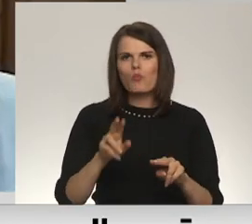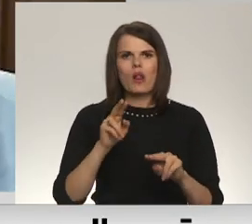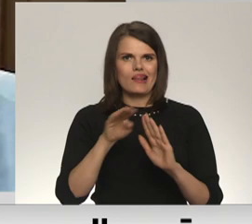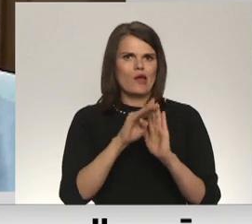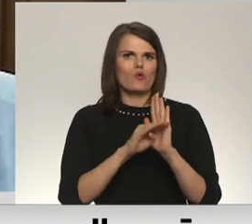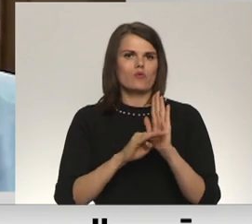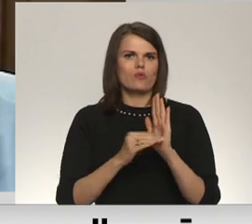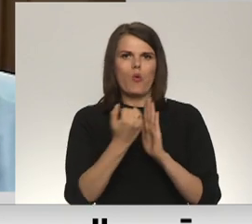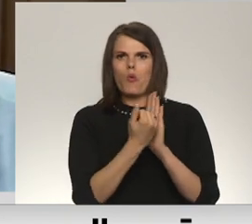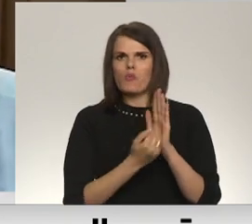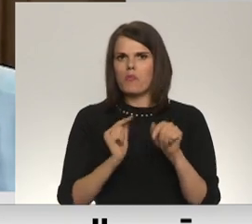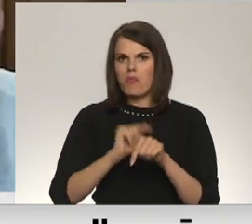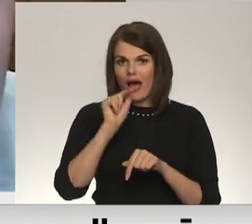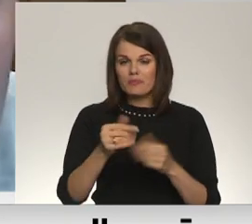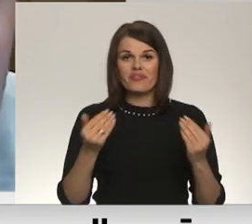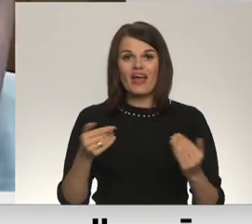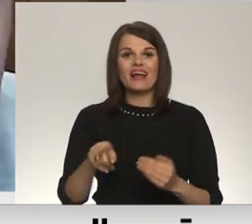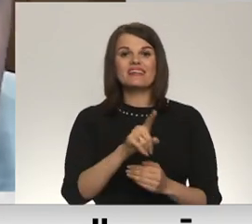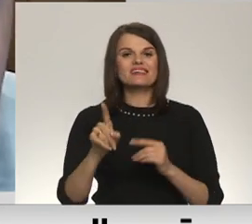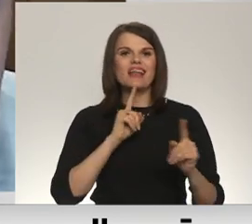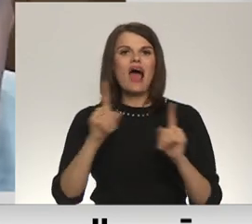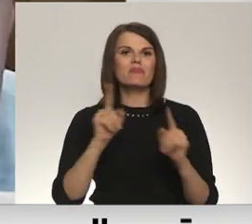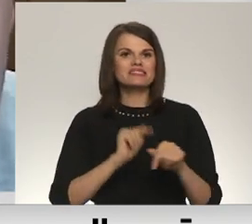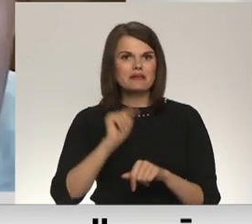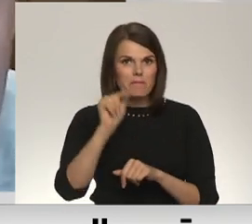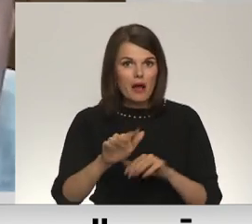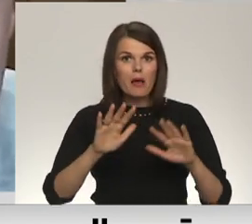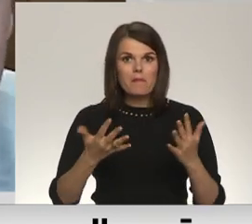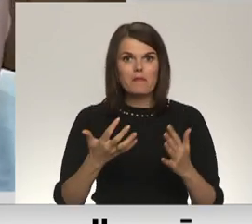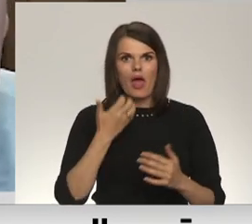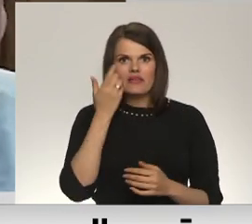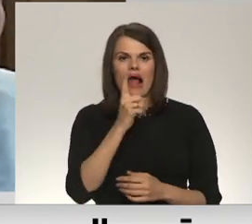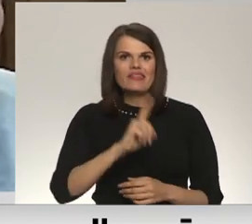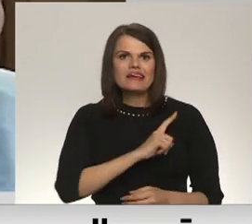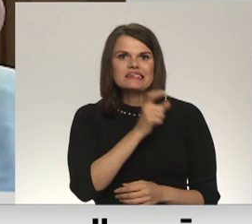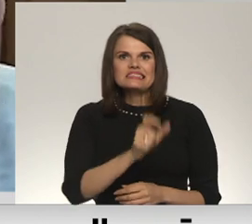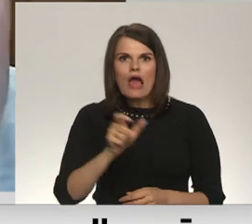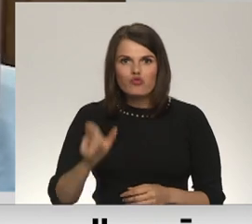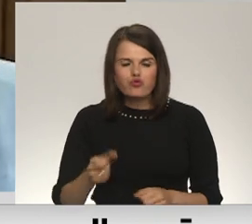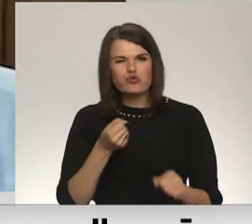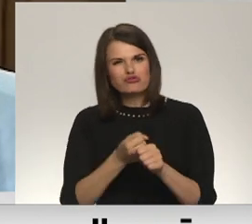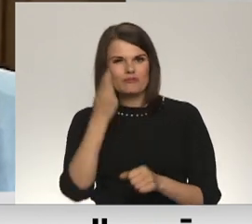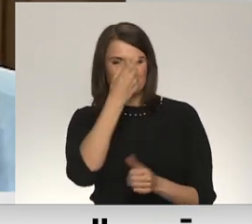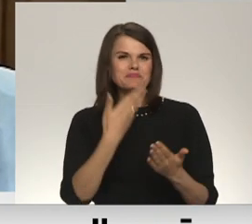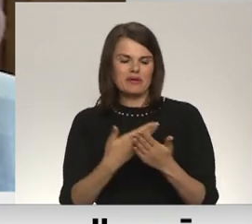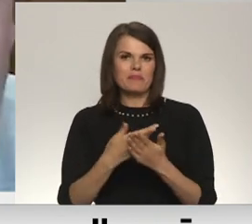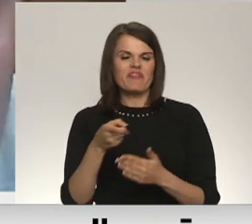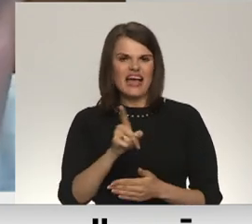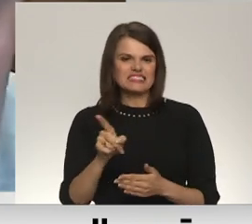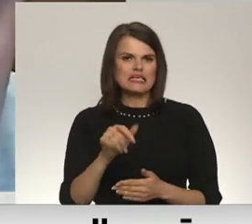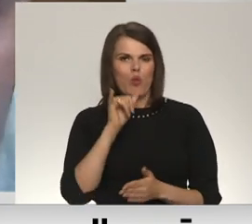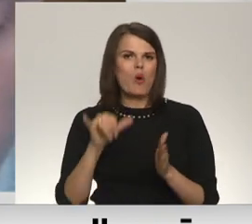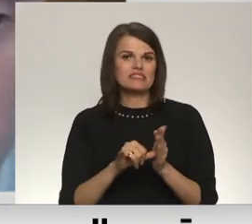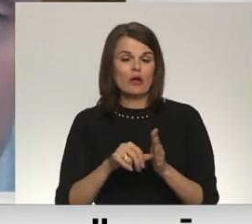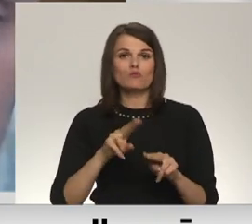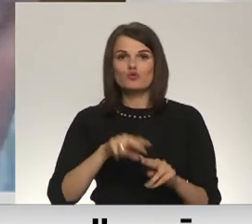tas ir administratīvais pārkāpums, noteiktajus gadījumus, bet tad, kad ir cietuši, tas jau ir noziegums. Diemžēl nogalinātus